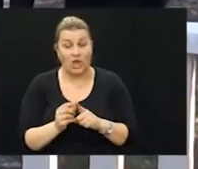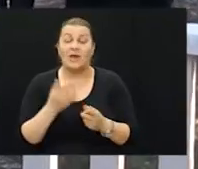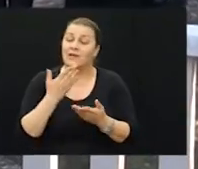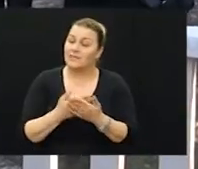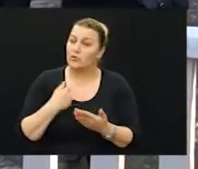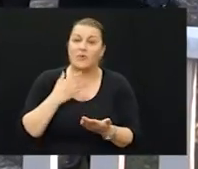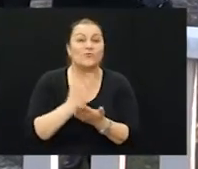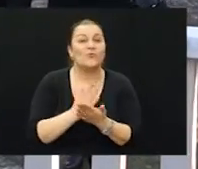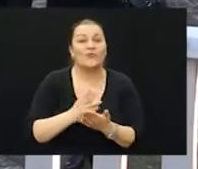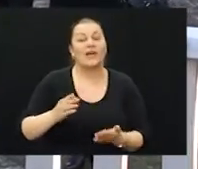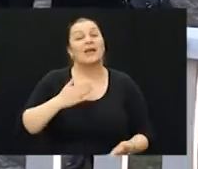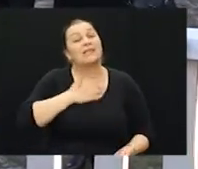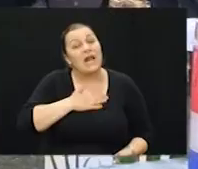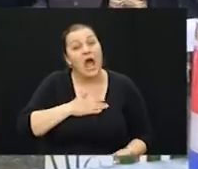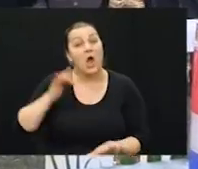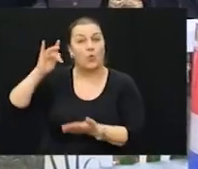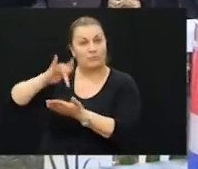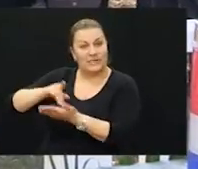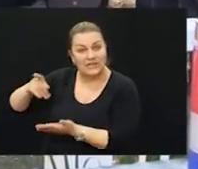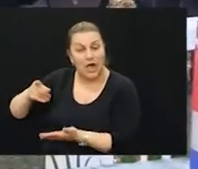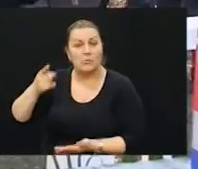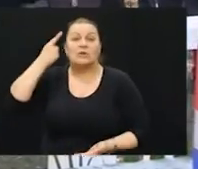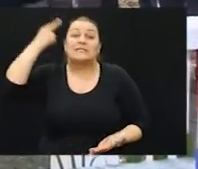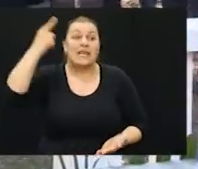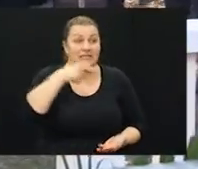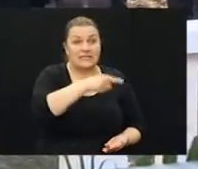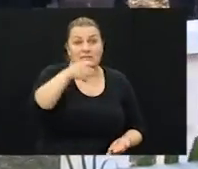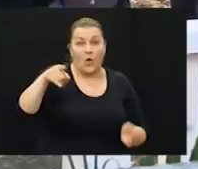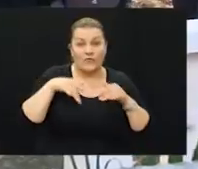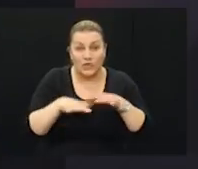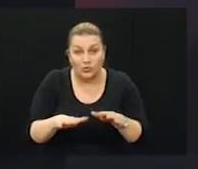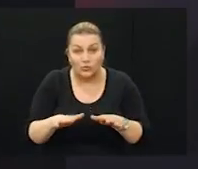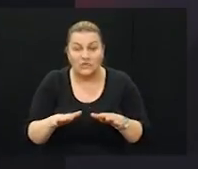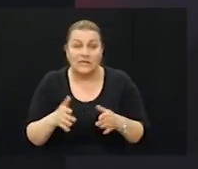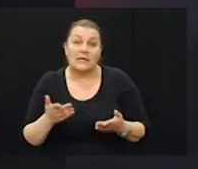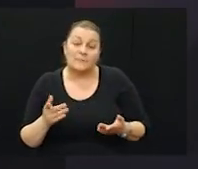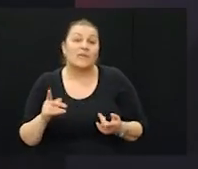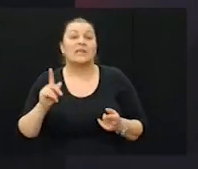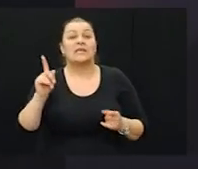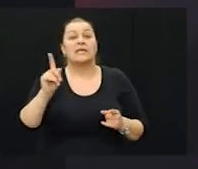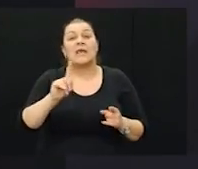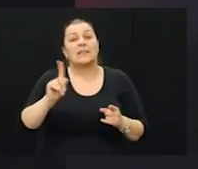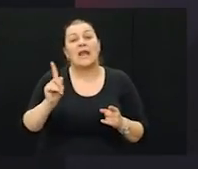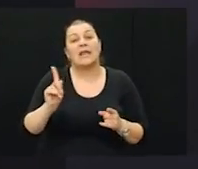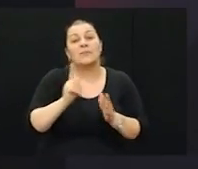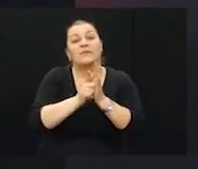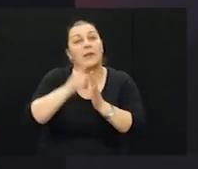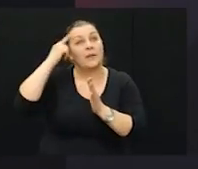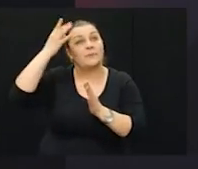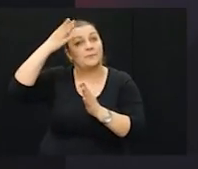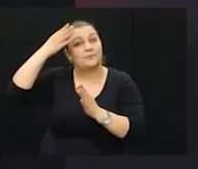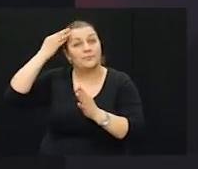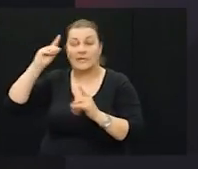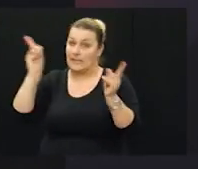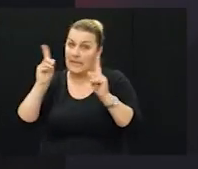drago biti tamo, sjetiti se svih tih ljudi i ne dati vremenu da dovede u pitanje jedno takvo sjećanje koje